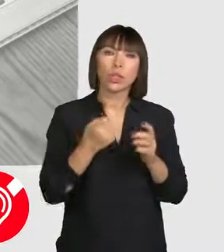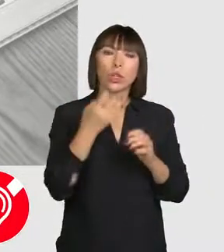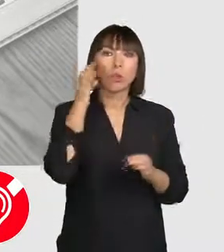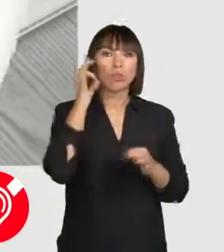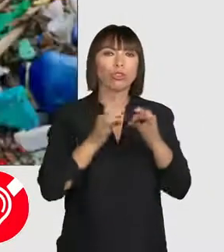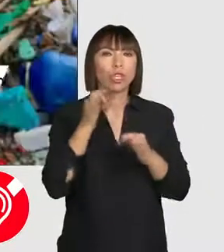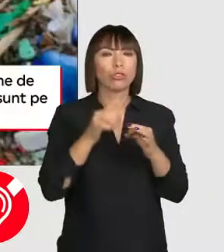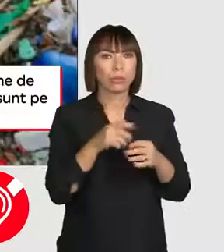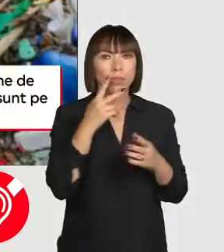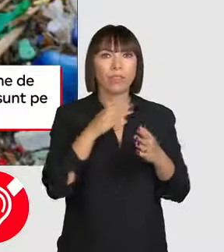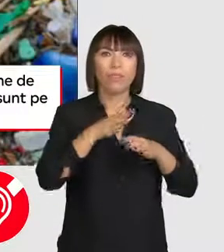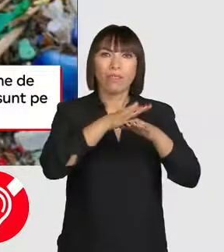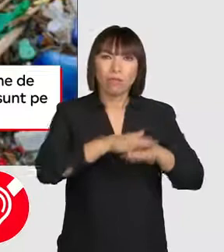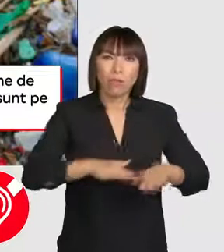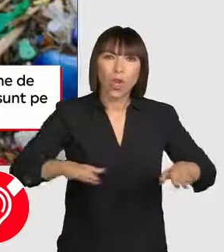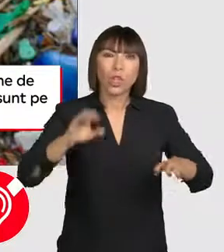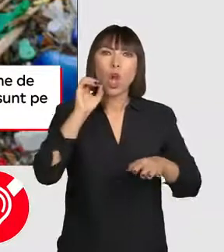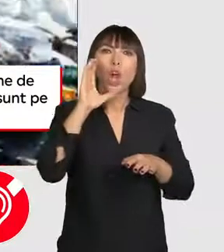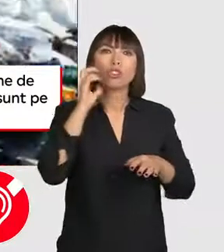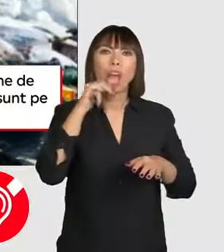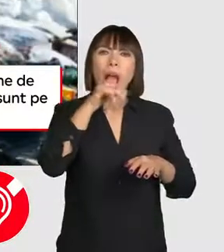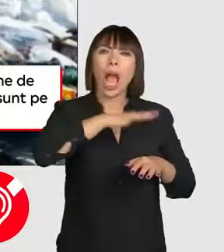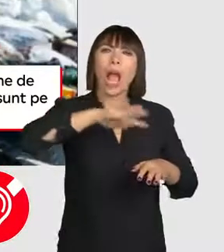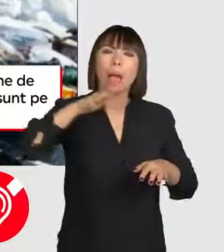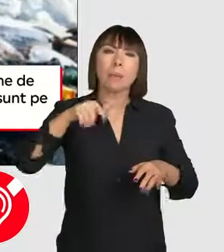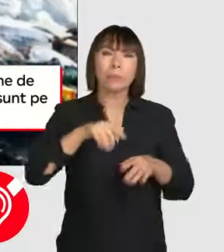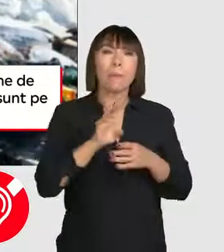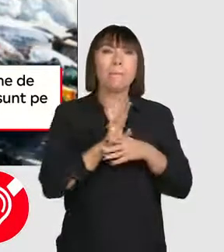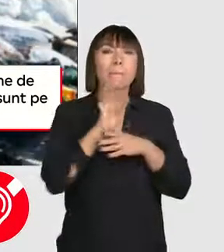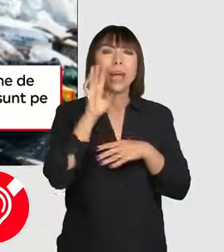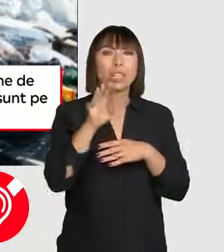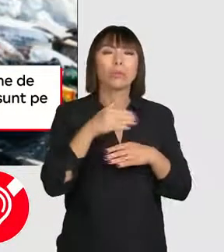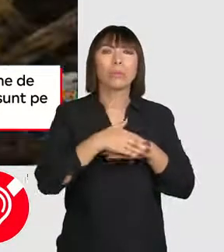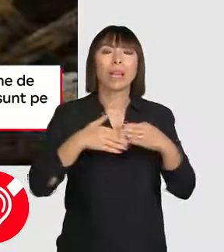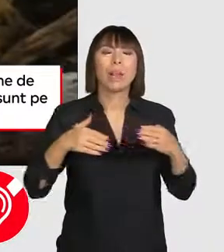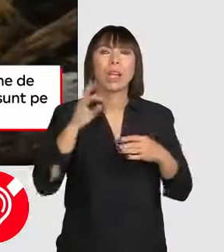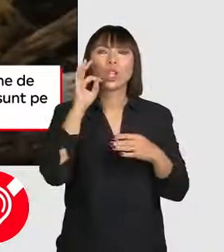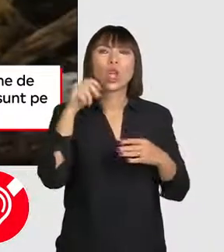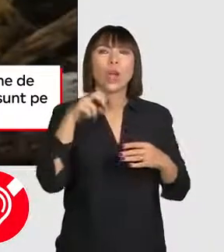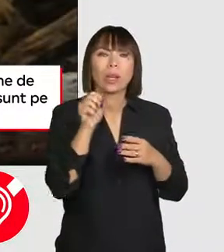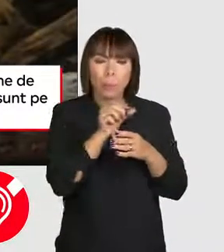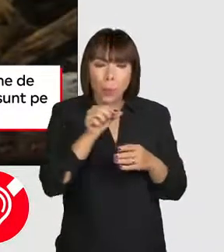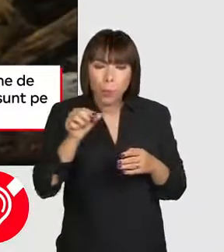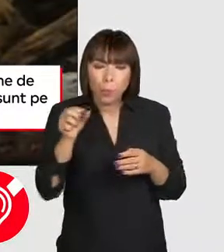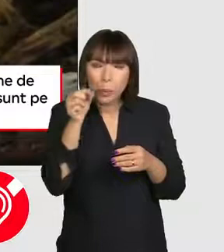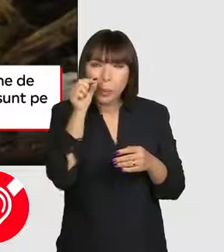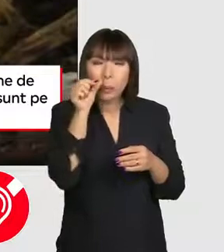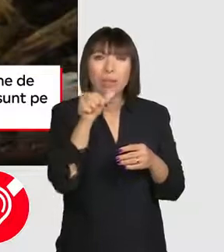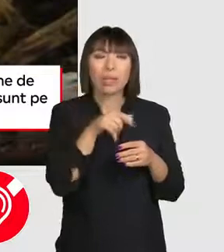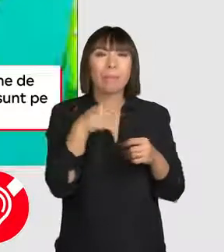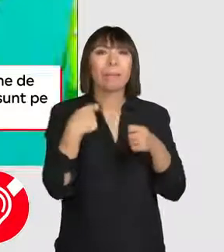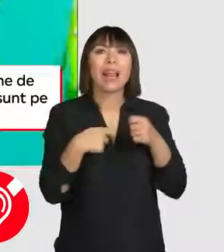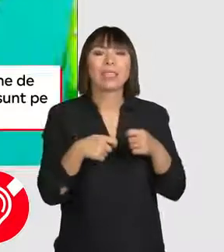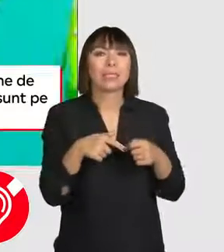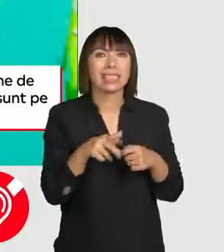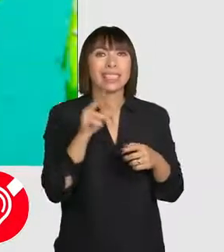arată că pe fundul oceanelor sunt peste 14 milioane de tone de bucăți minuscule de plastic. Asta înseamnă de 30 de ori